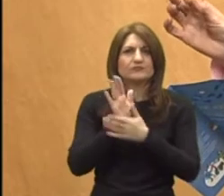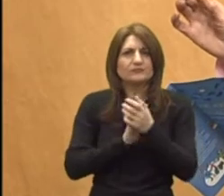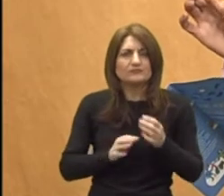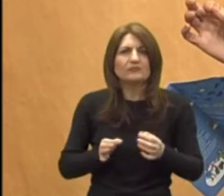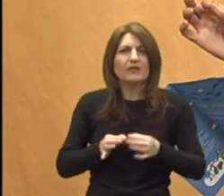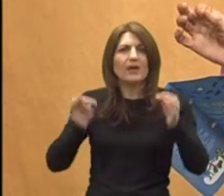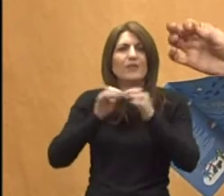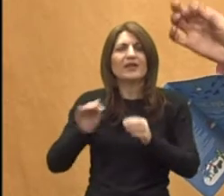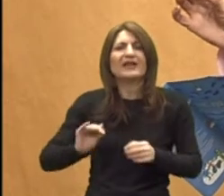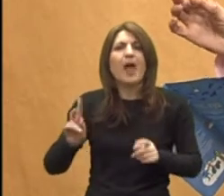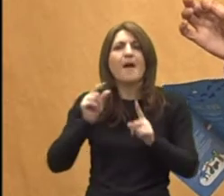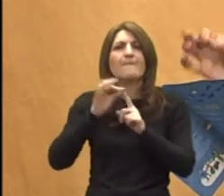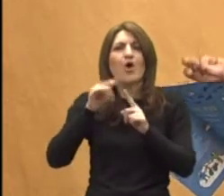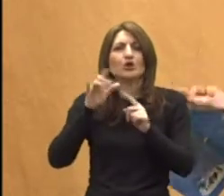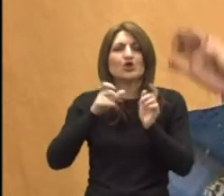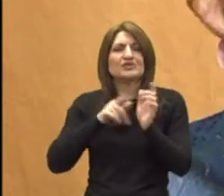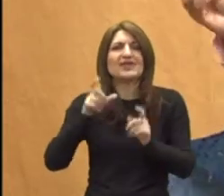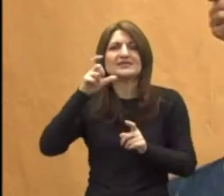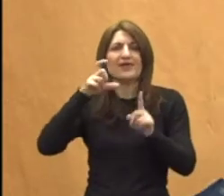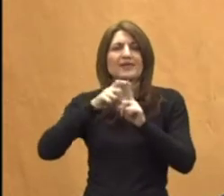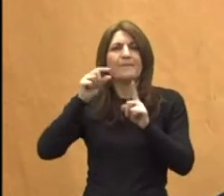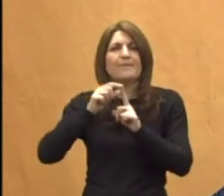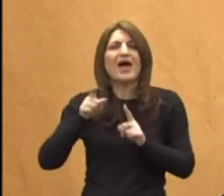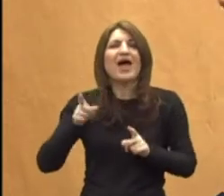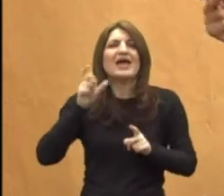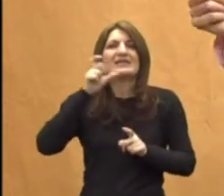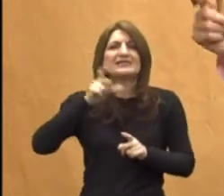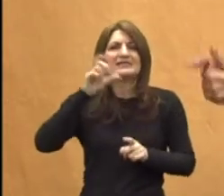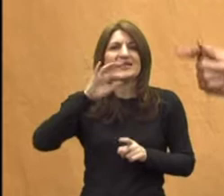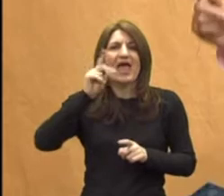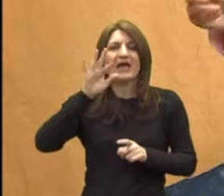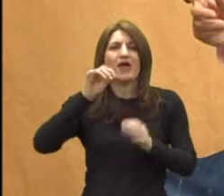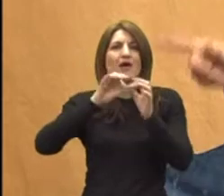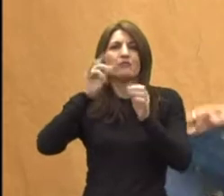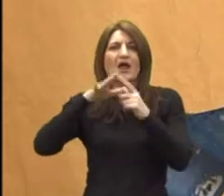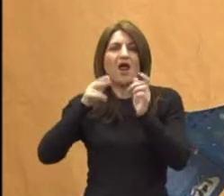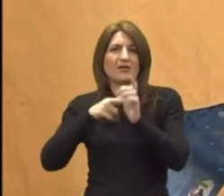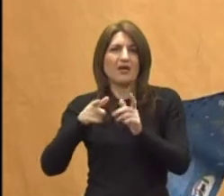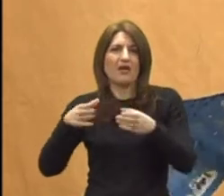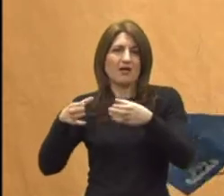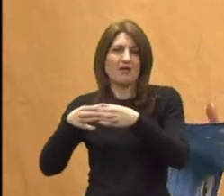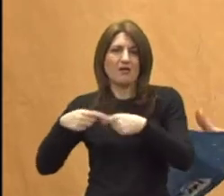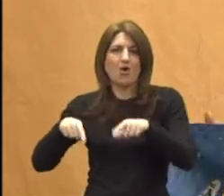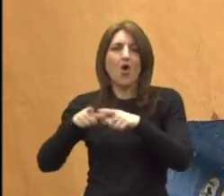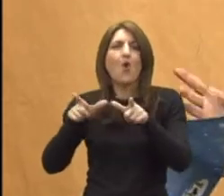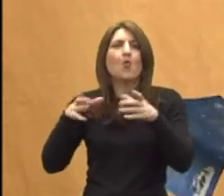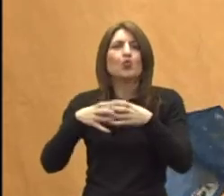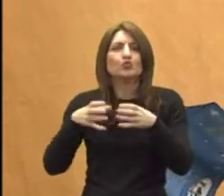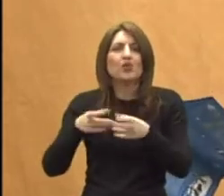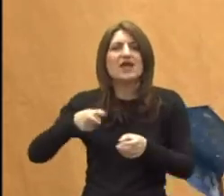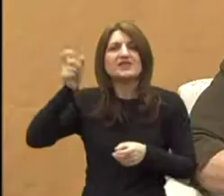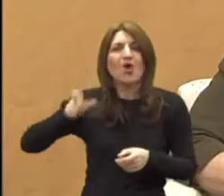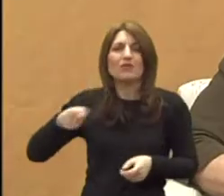suradnjica Dječjeg, Vršica, Podljeg i partnera CDP. CDBralno... To je društvo, da. Tako je. Udruga za